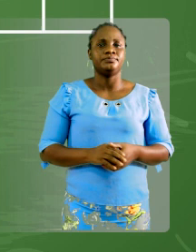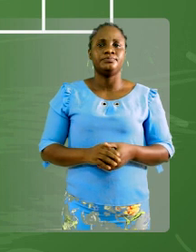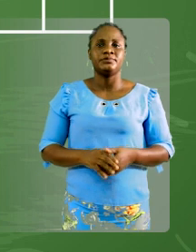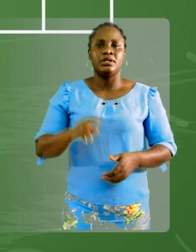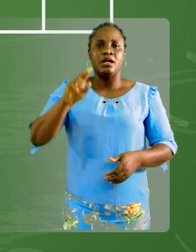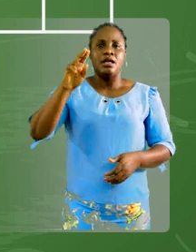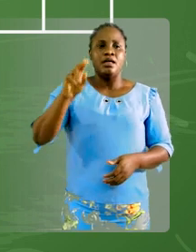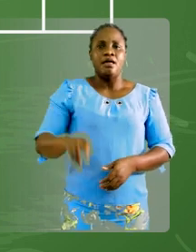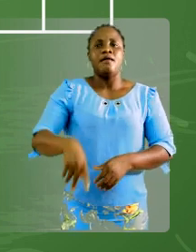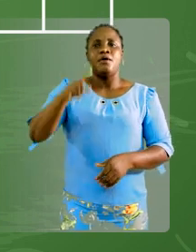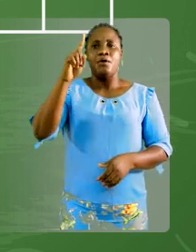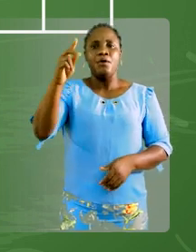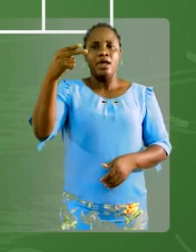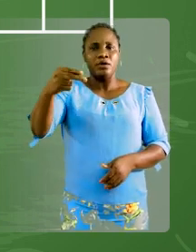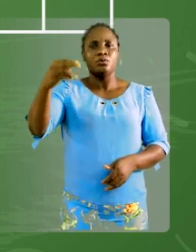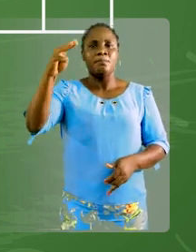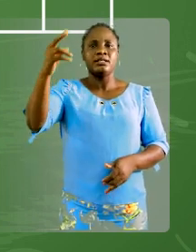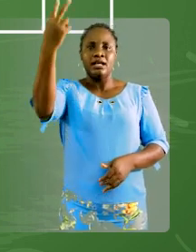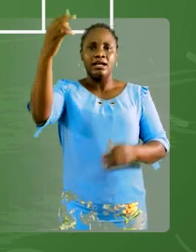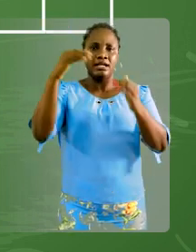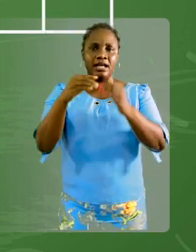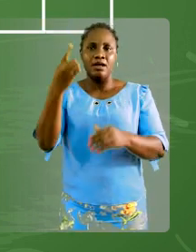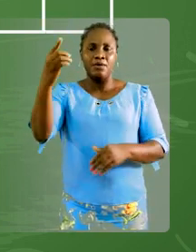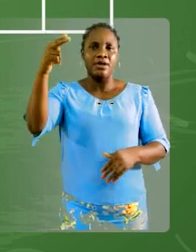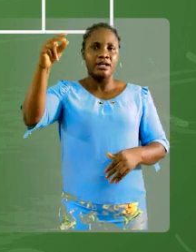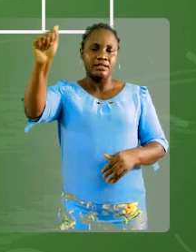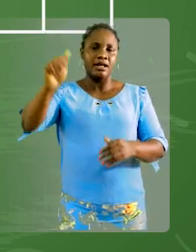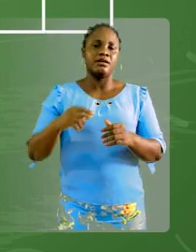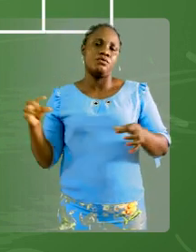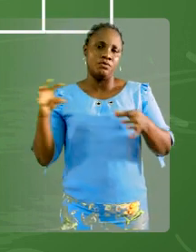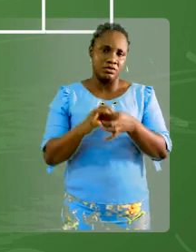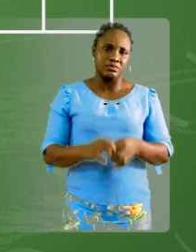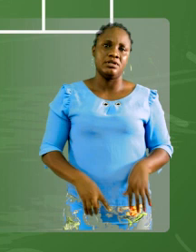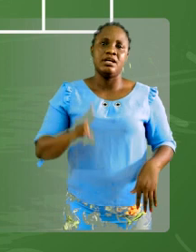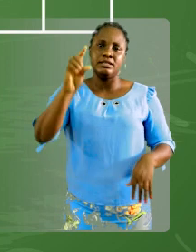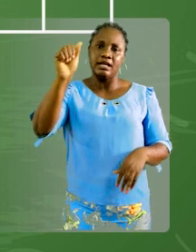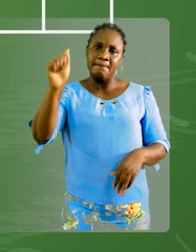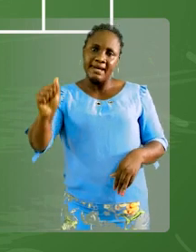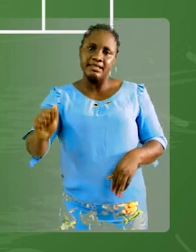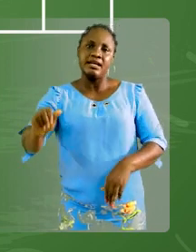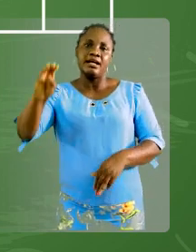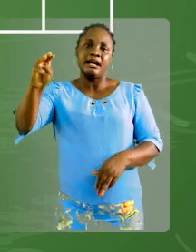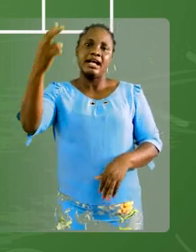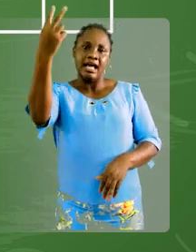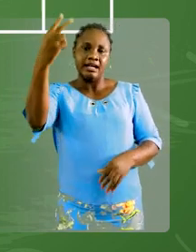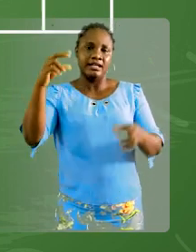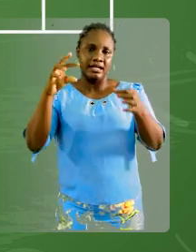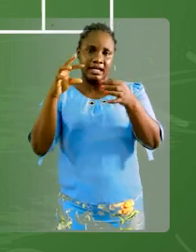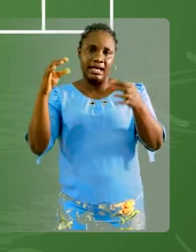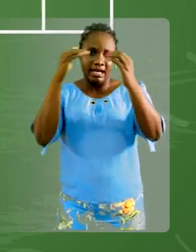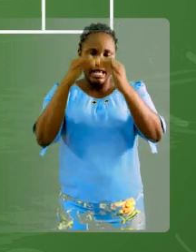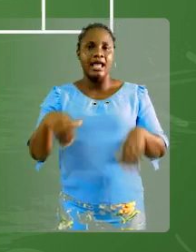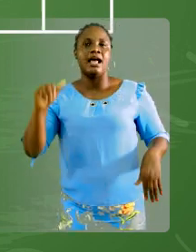Hectomètre carré égale à hectare, correspondance. Décamètre carré égale à correspondance.